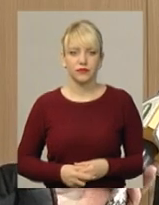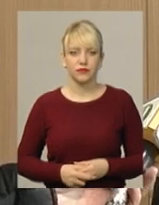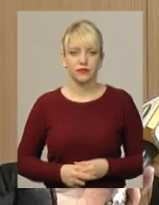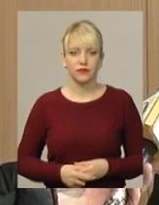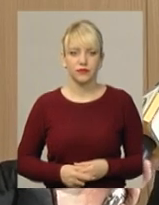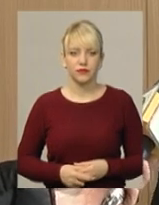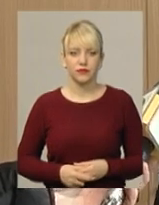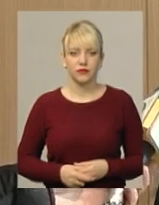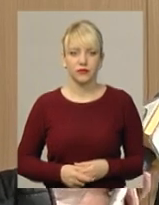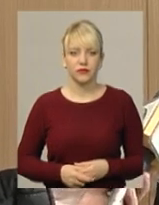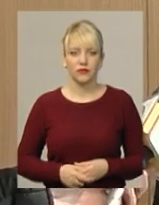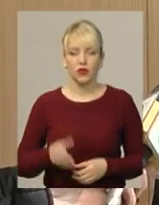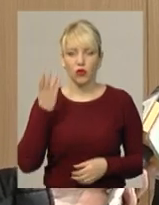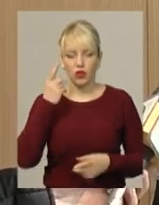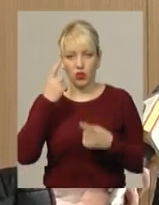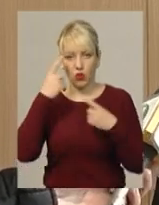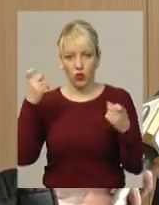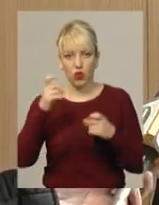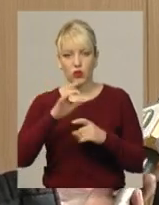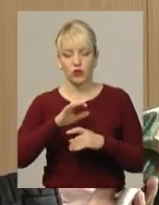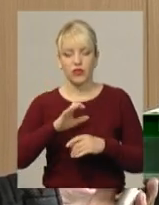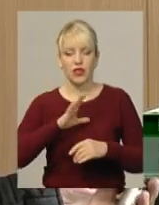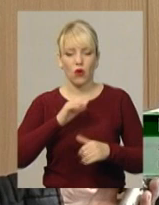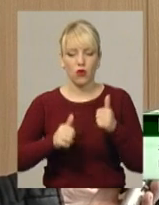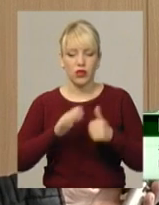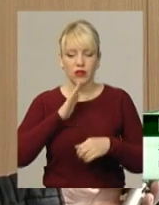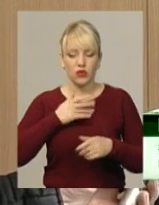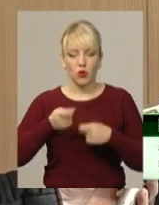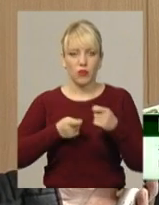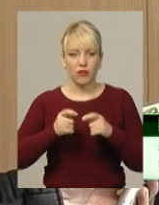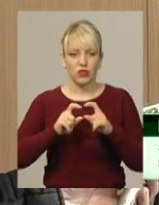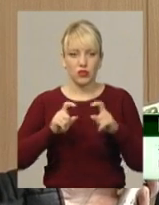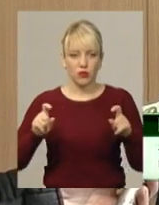Коли оголошувався конкурс, наші управляючі компанії здавали